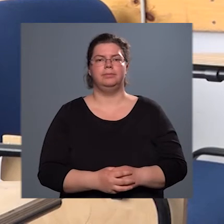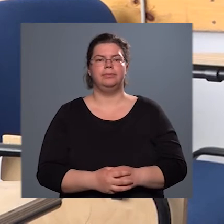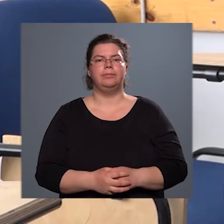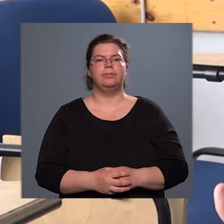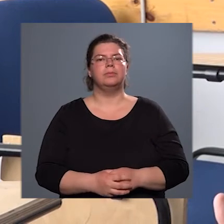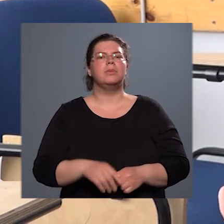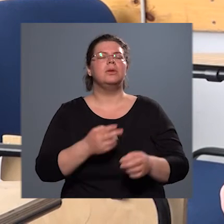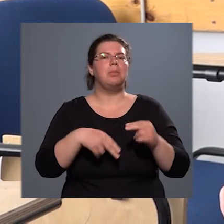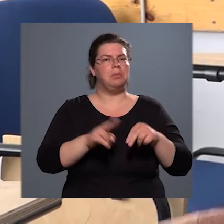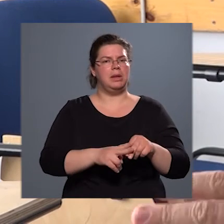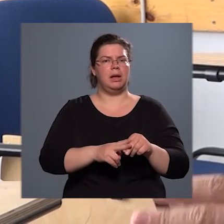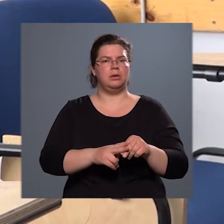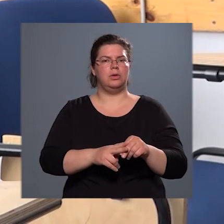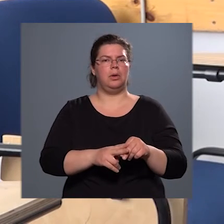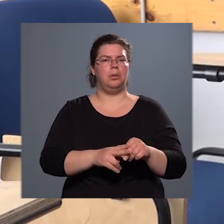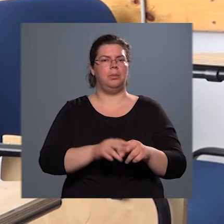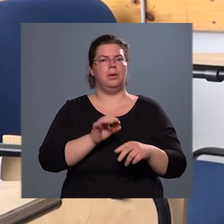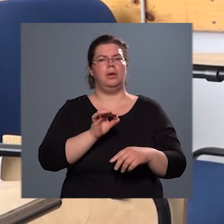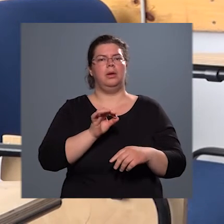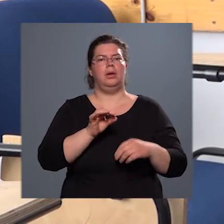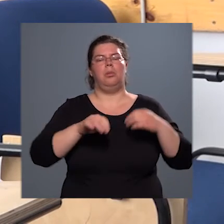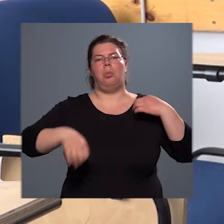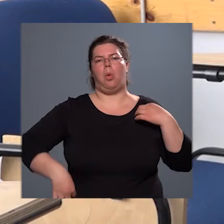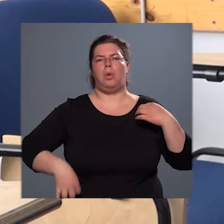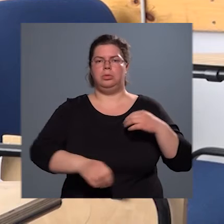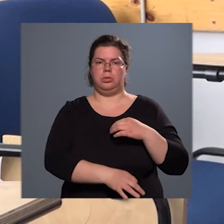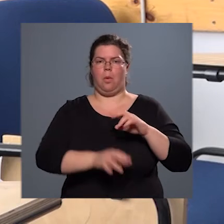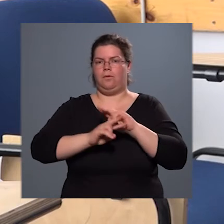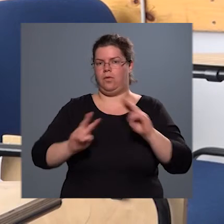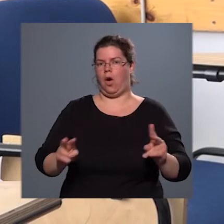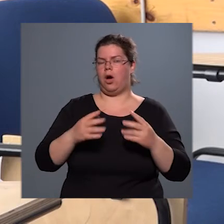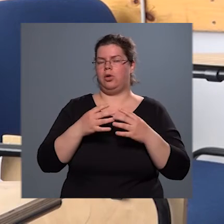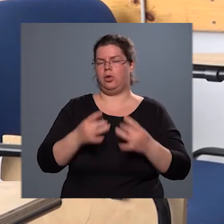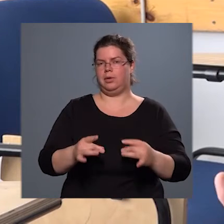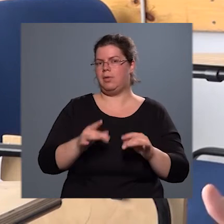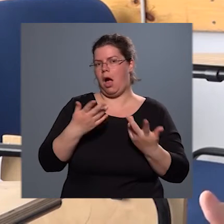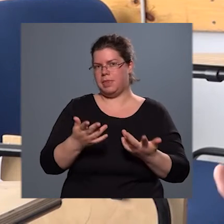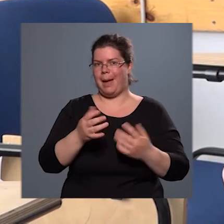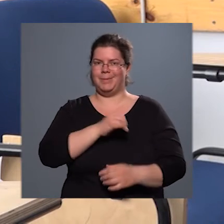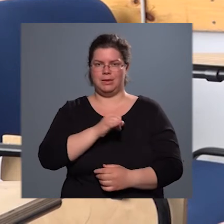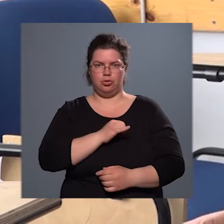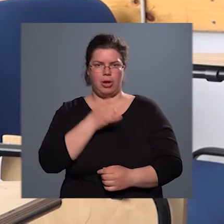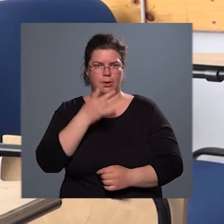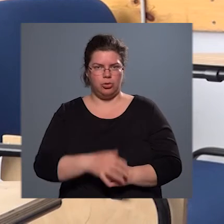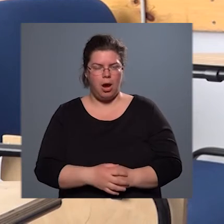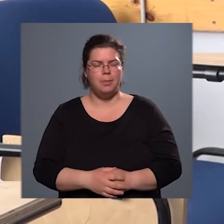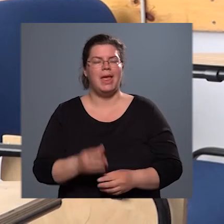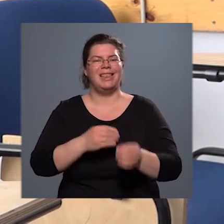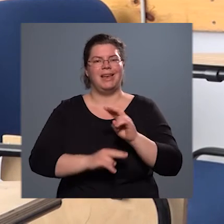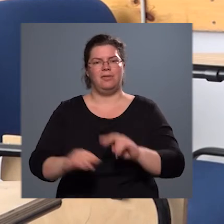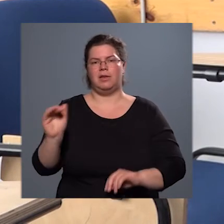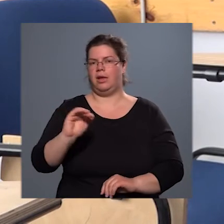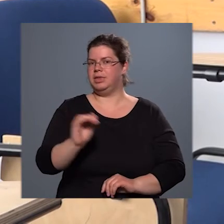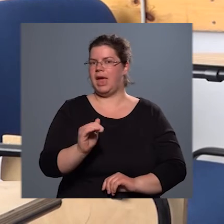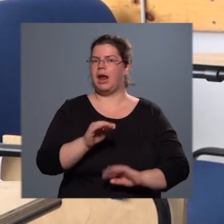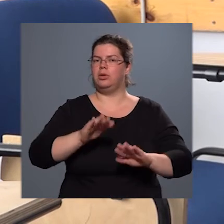Minél több ponton rögzített a biztonság jöv, annál biztonságosabb, ugye ezért van az, hogy a gyereküléseket is